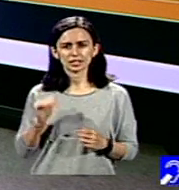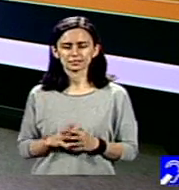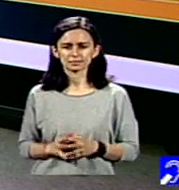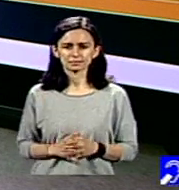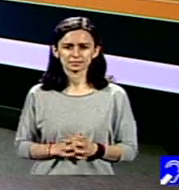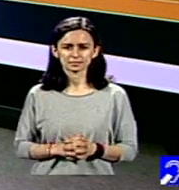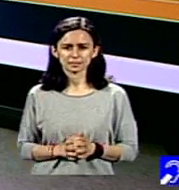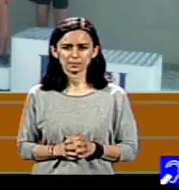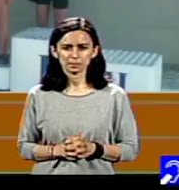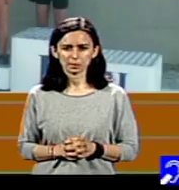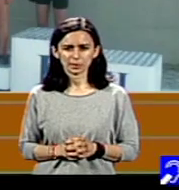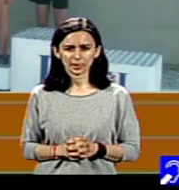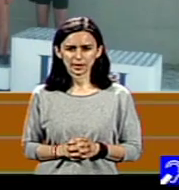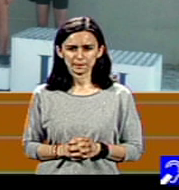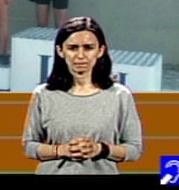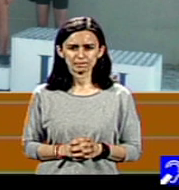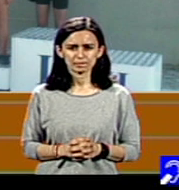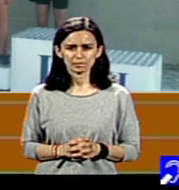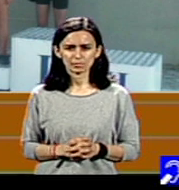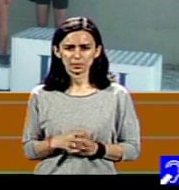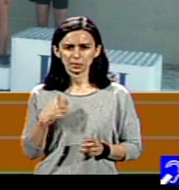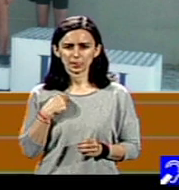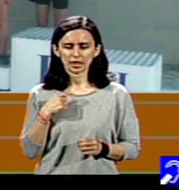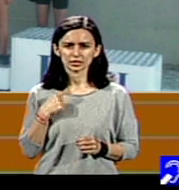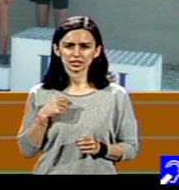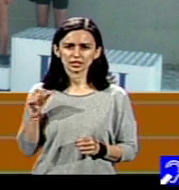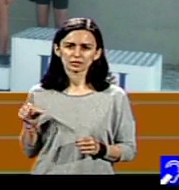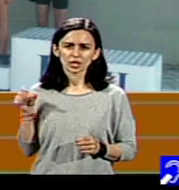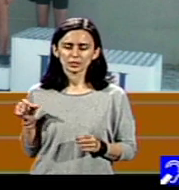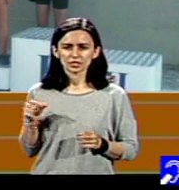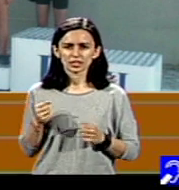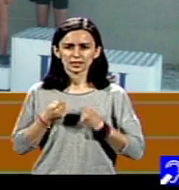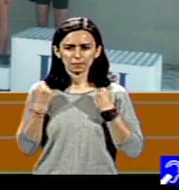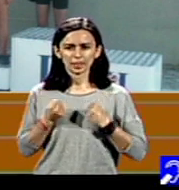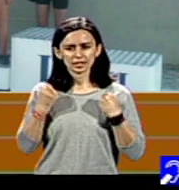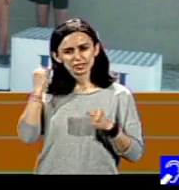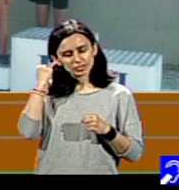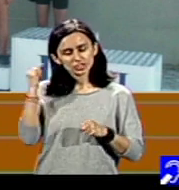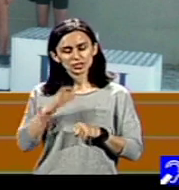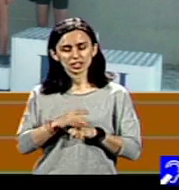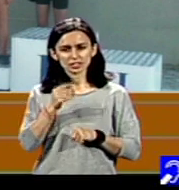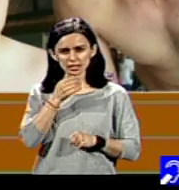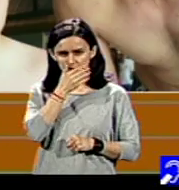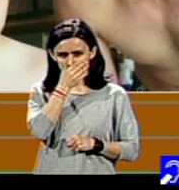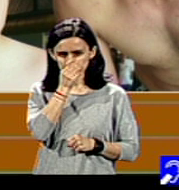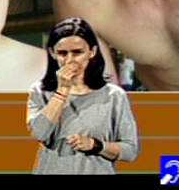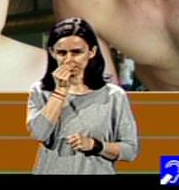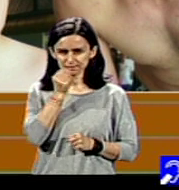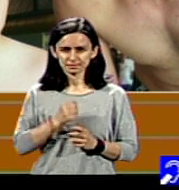Eu sunt un tip activ și cu inițiativă. Cred că,